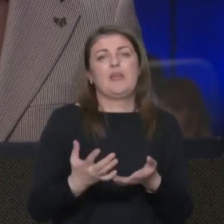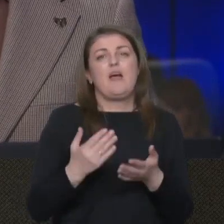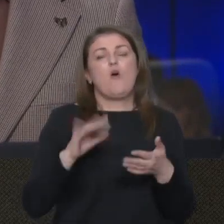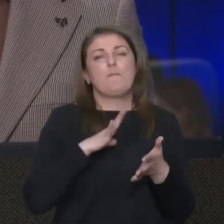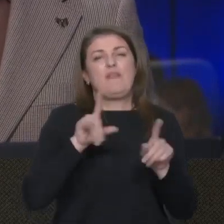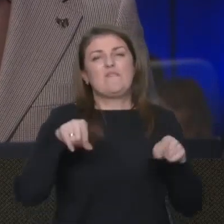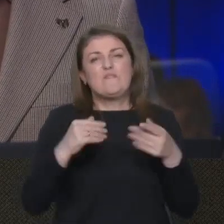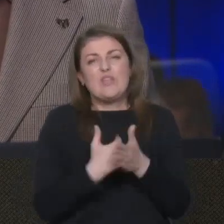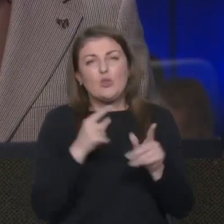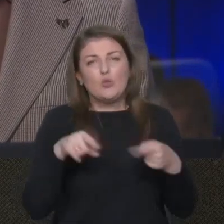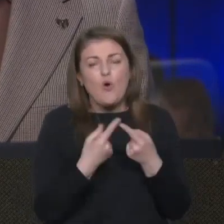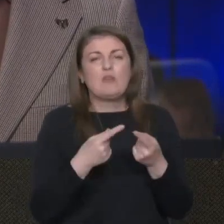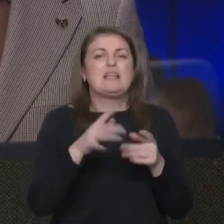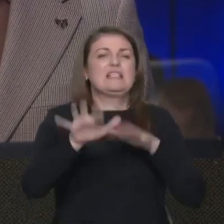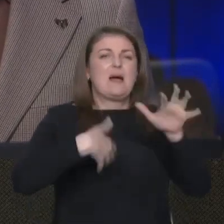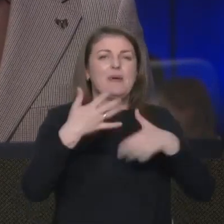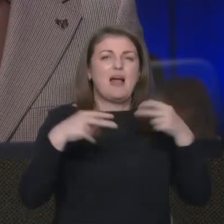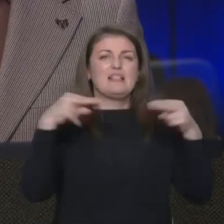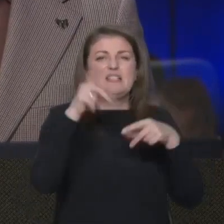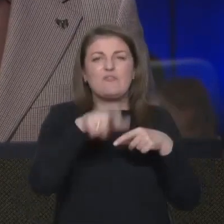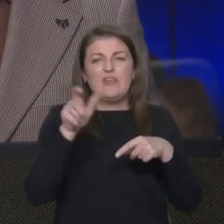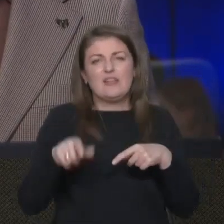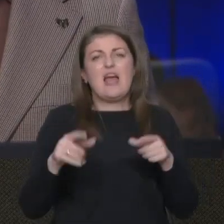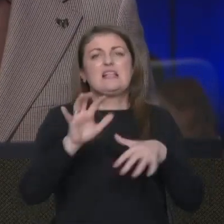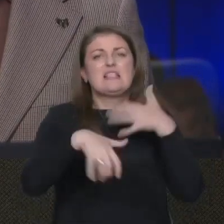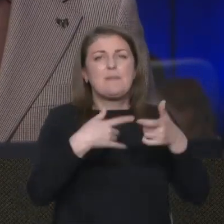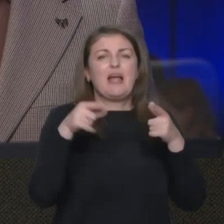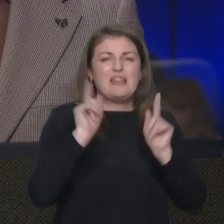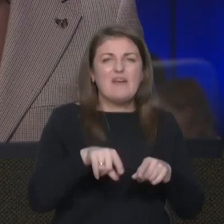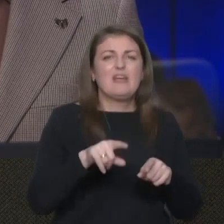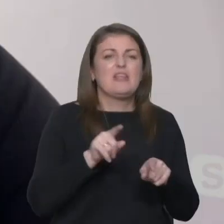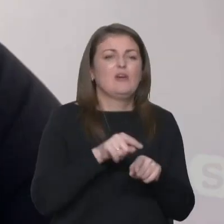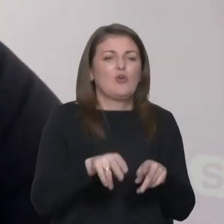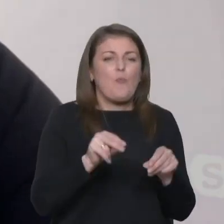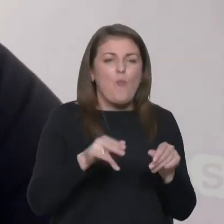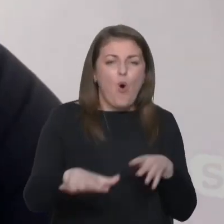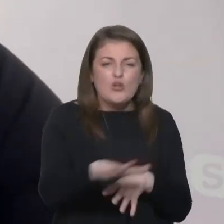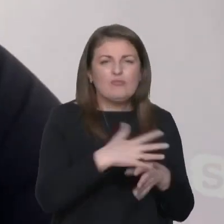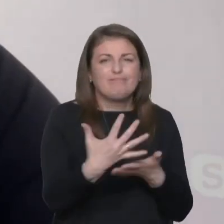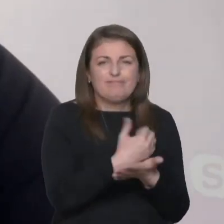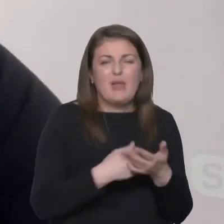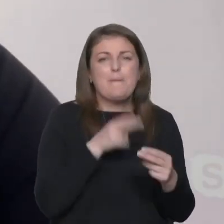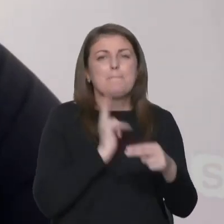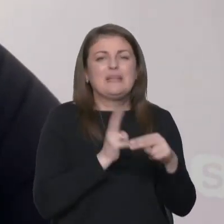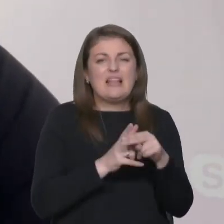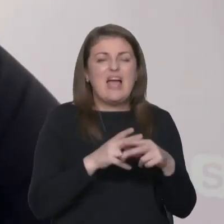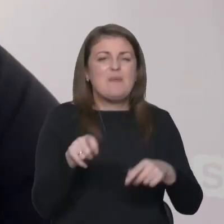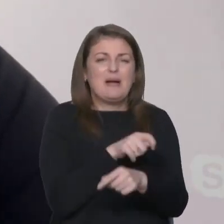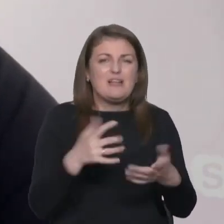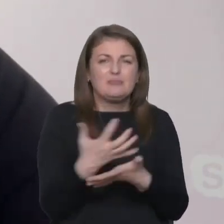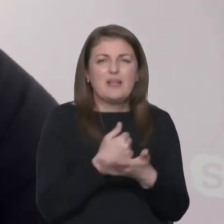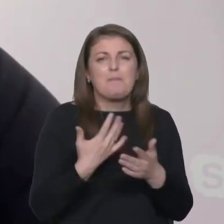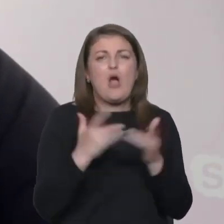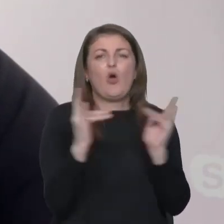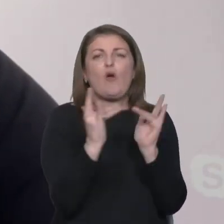відновлювали, забрали свідків, забрали навіть матеріали почви, металеві матеріали, там